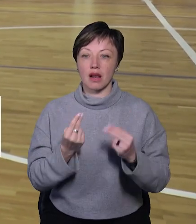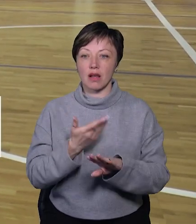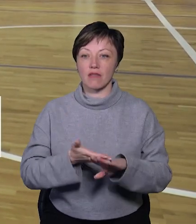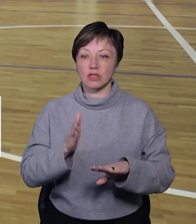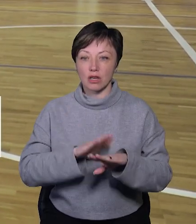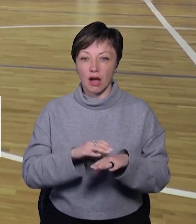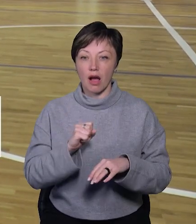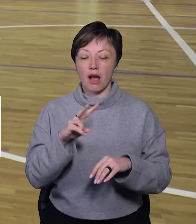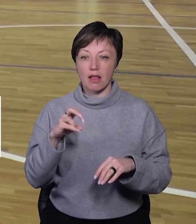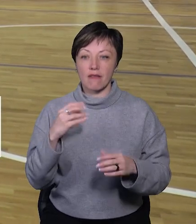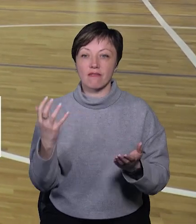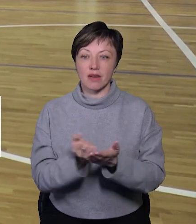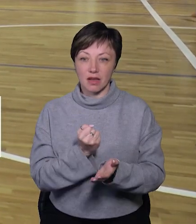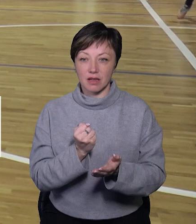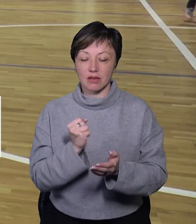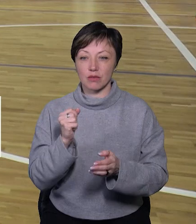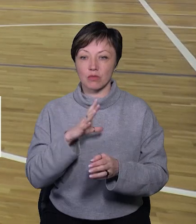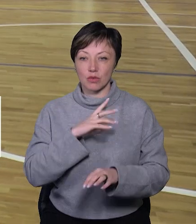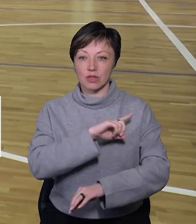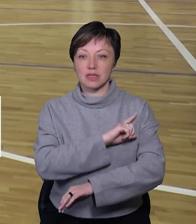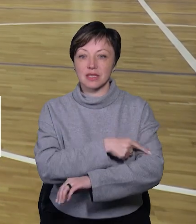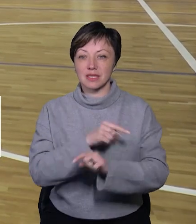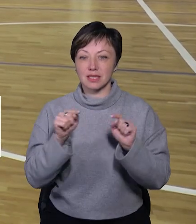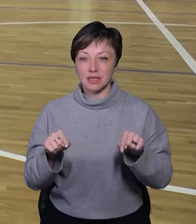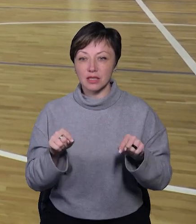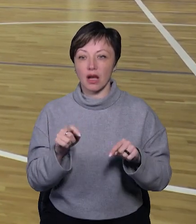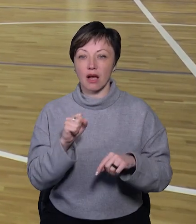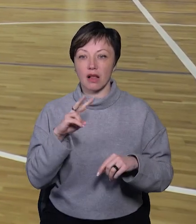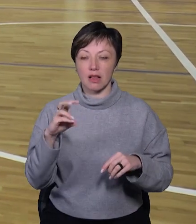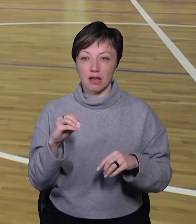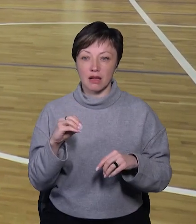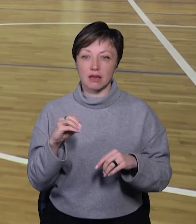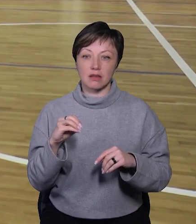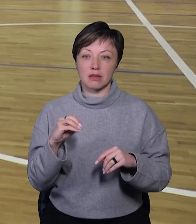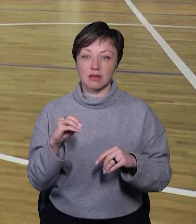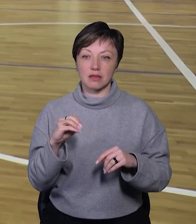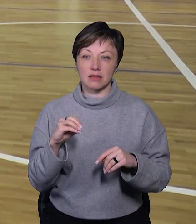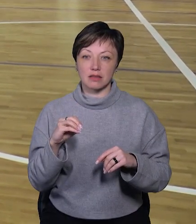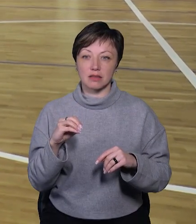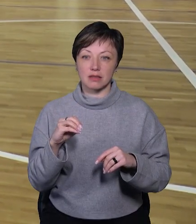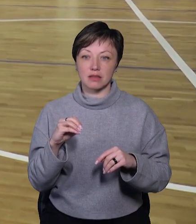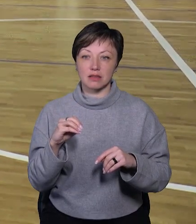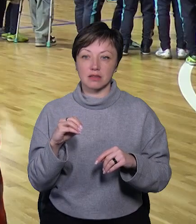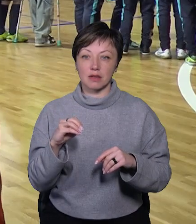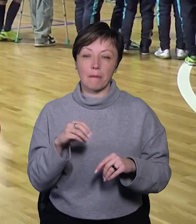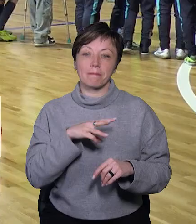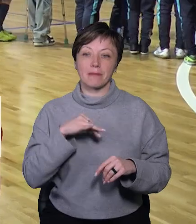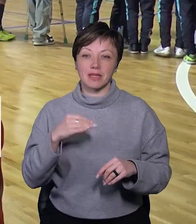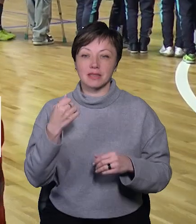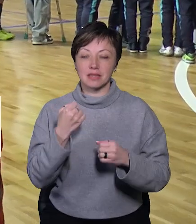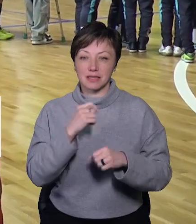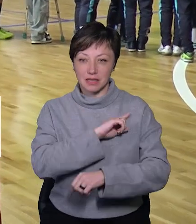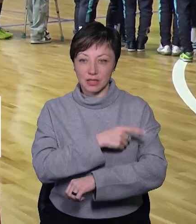важка, але ми виграли. Вони були сильні, але ми були сильніші. Було